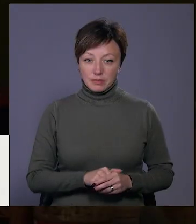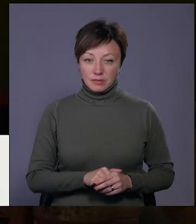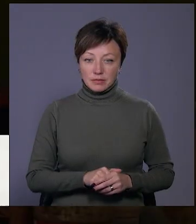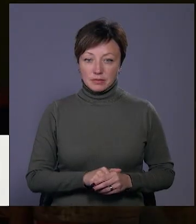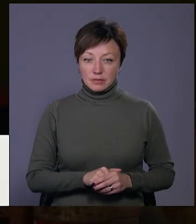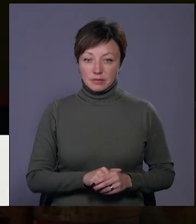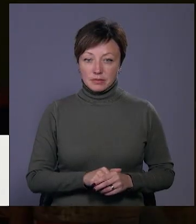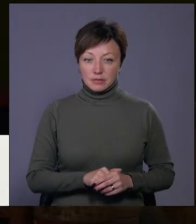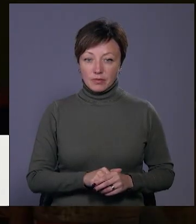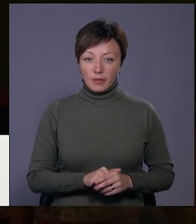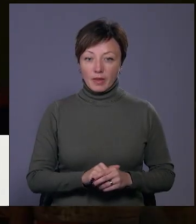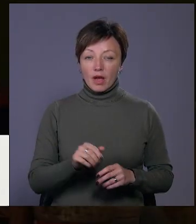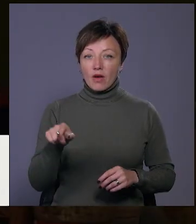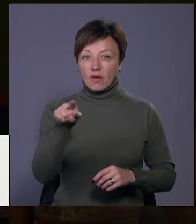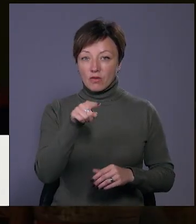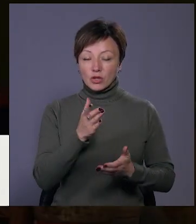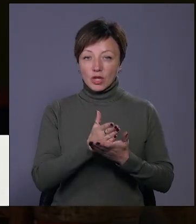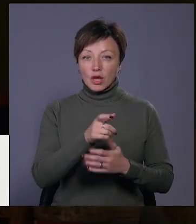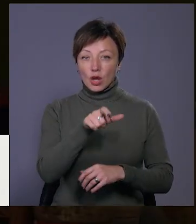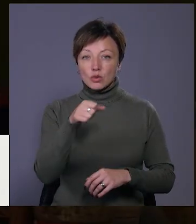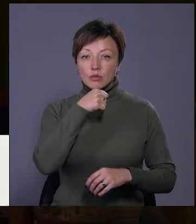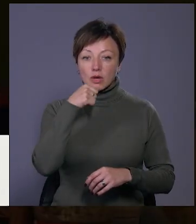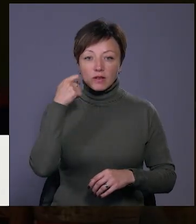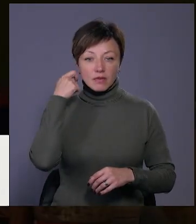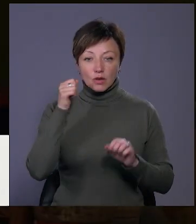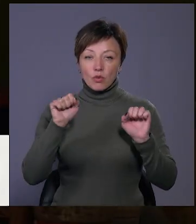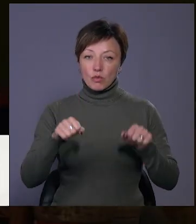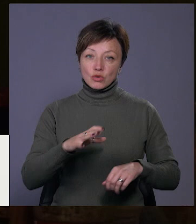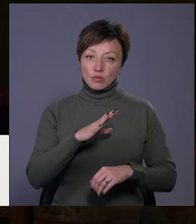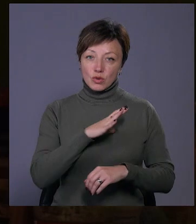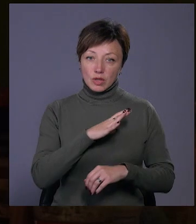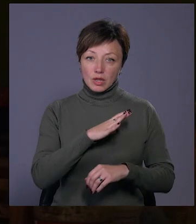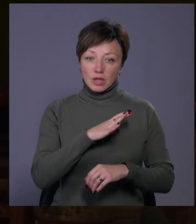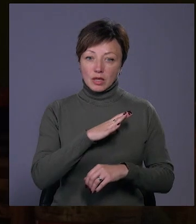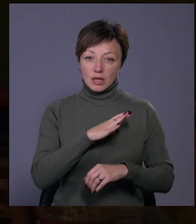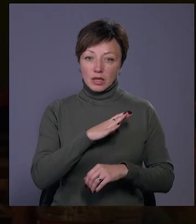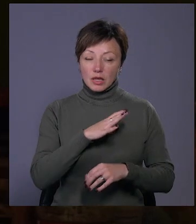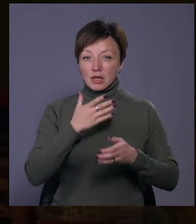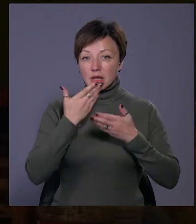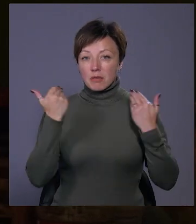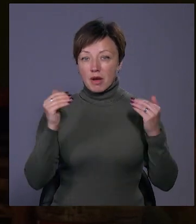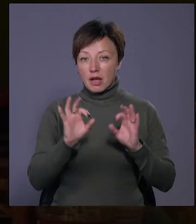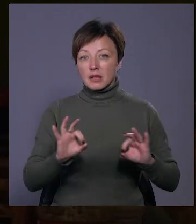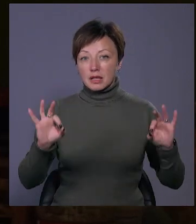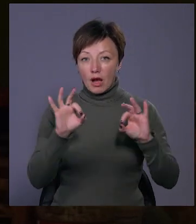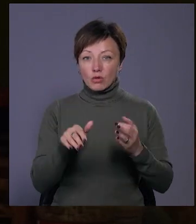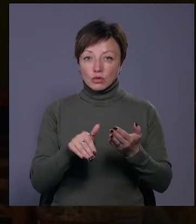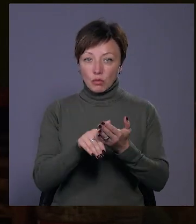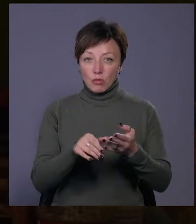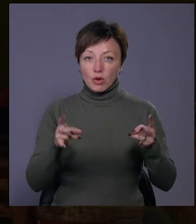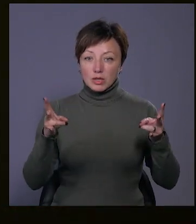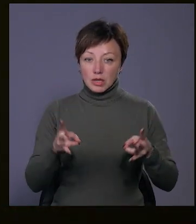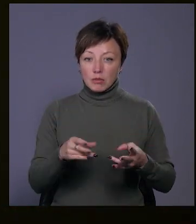Так, як вони є люди похилого віку, в них може бути, що немає ніякої допомоги і треба